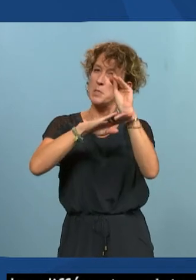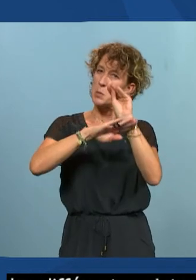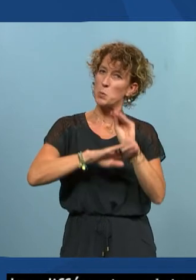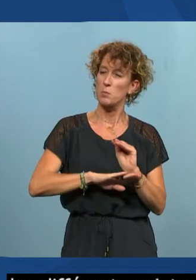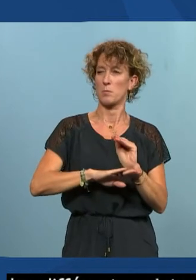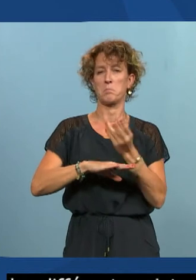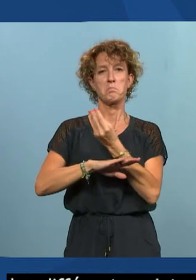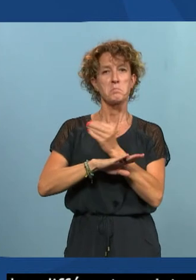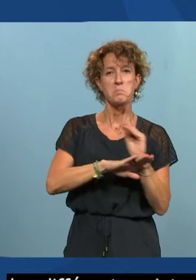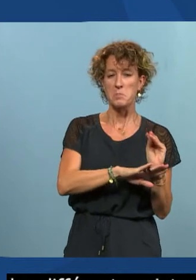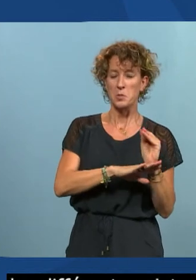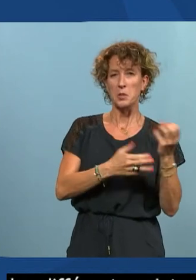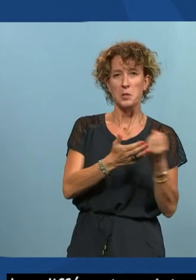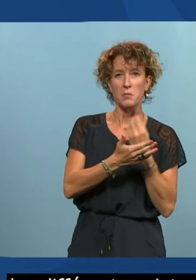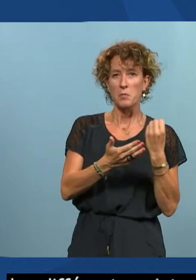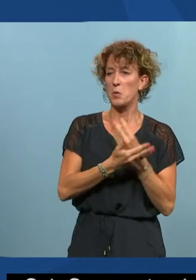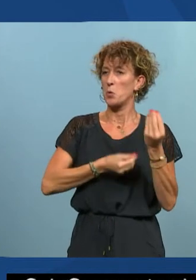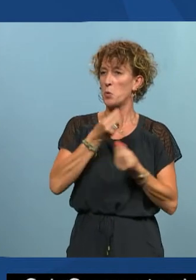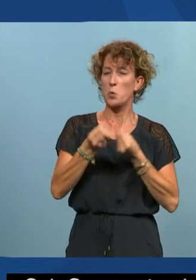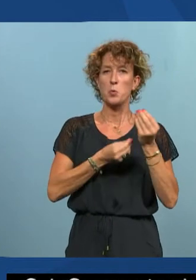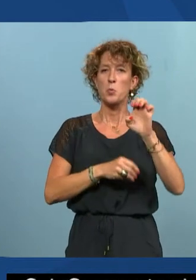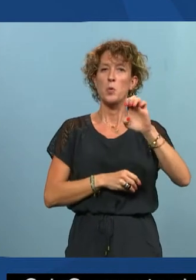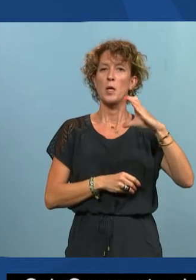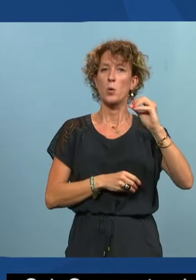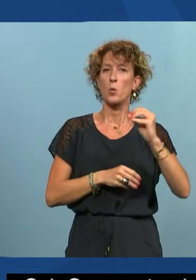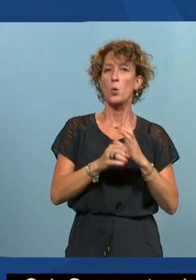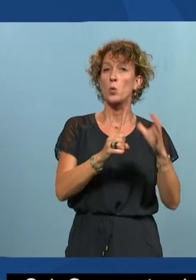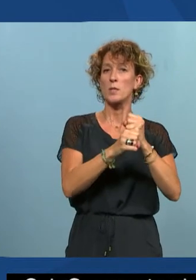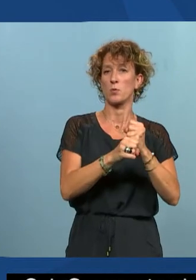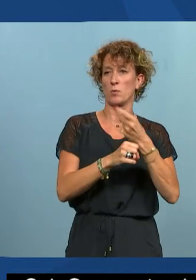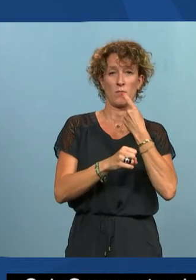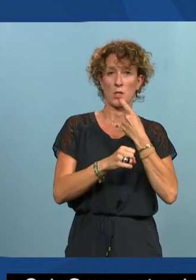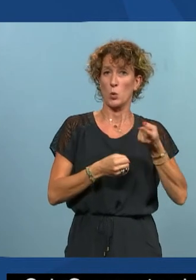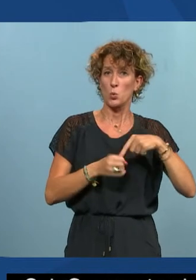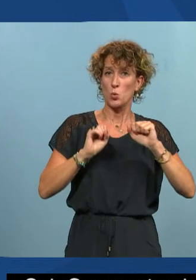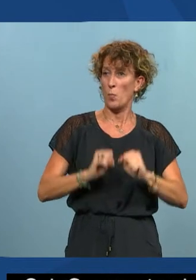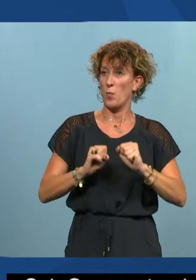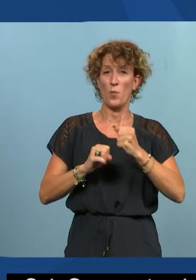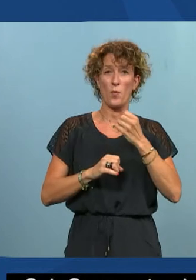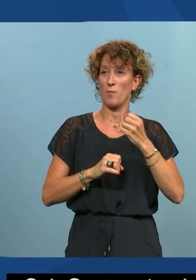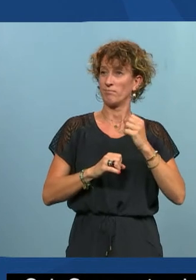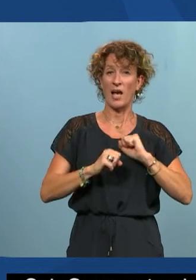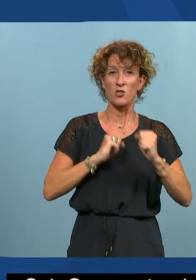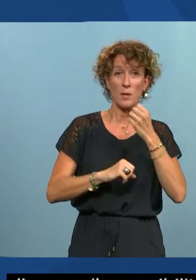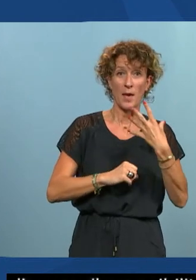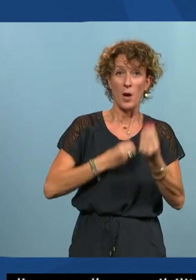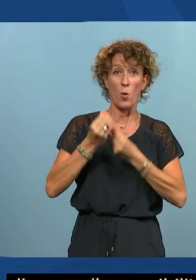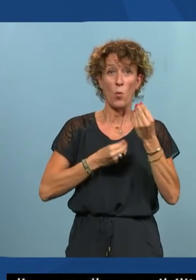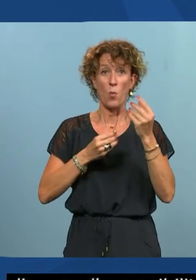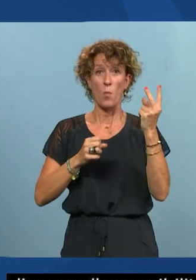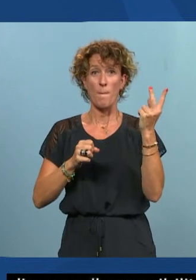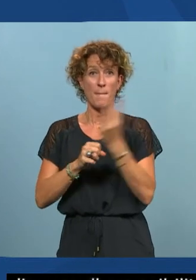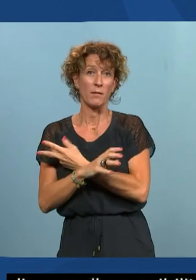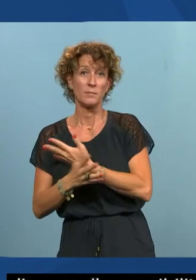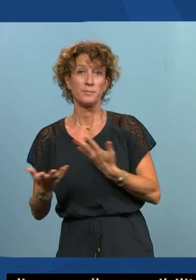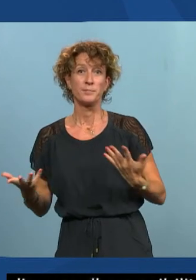données c'est comme l'éco-conception on est tous responsables de faire bien ou mal c'est ce matin